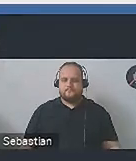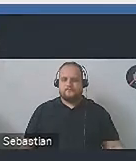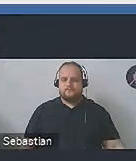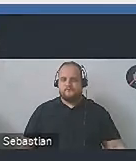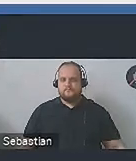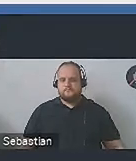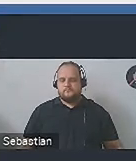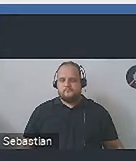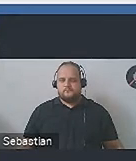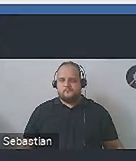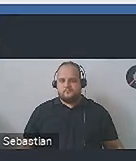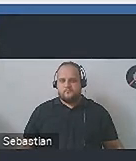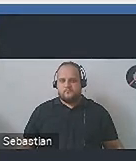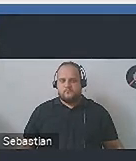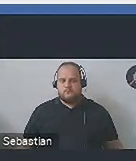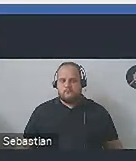Hopla.